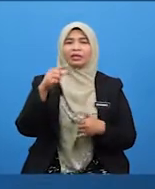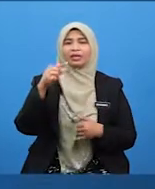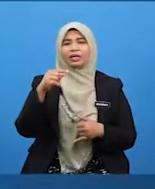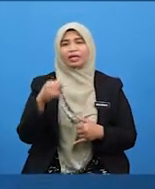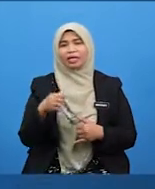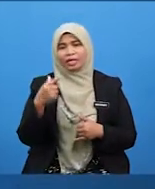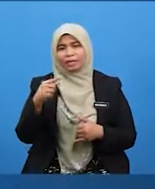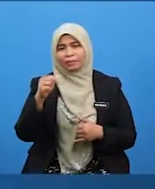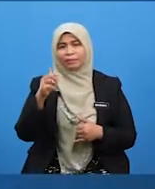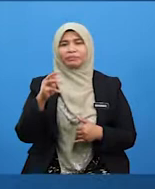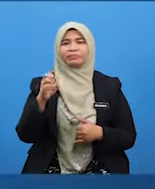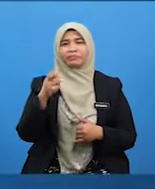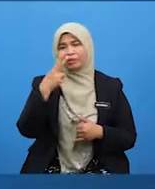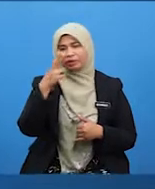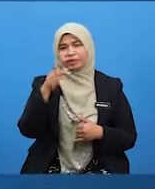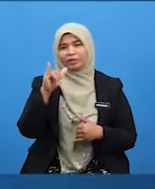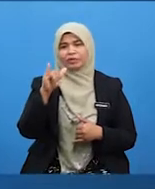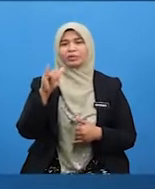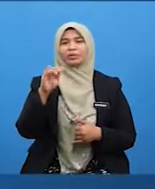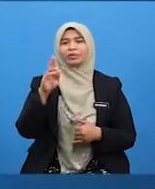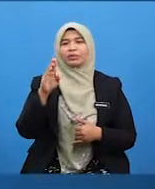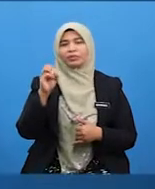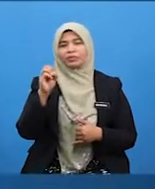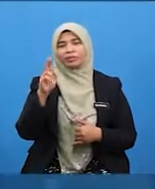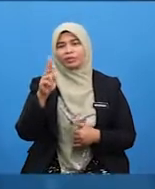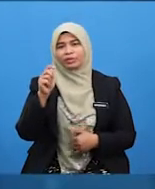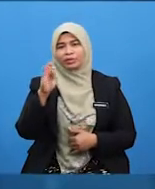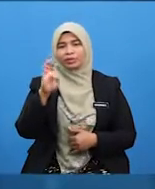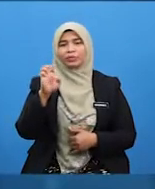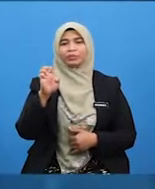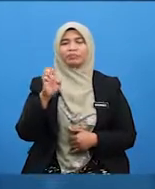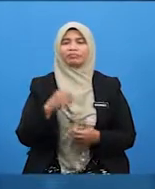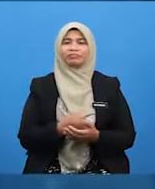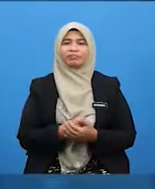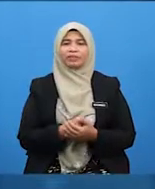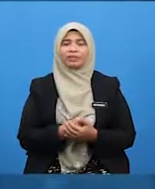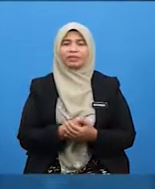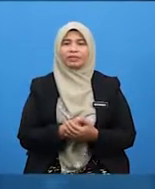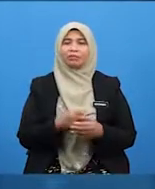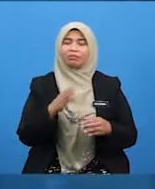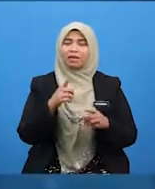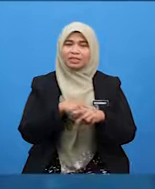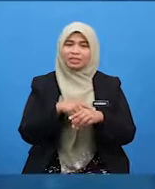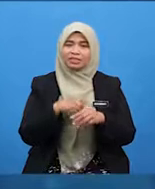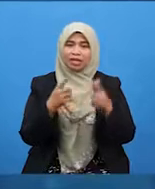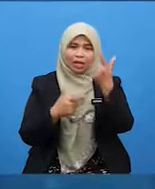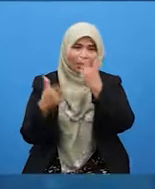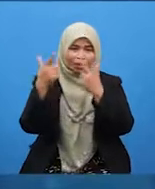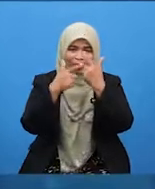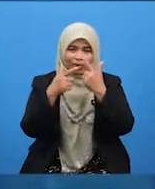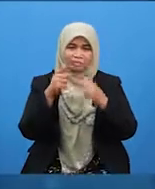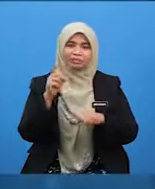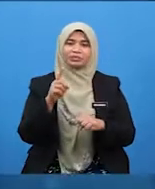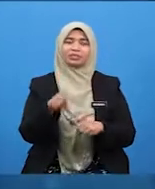melayari YouTube atau movie. Adab berziarah kita kena amalkan ya murid